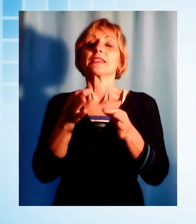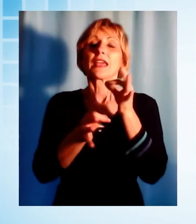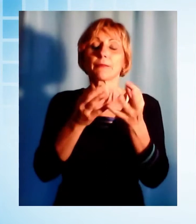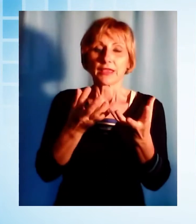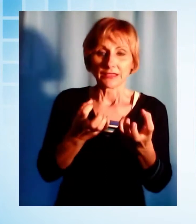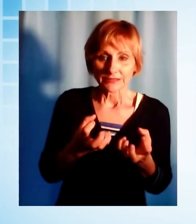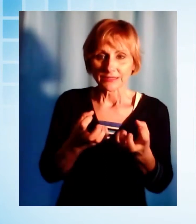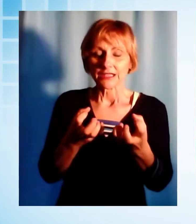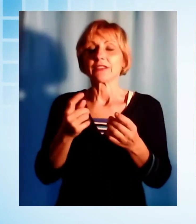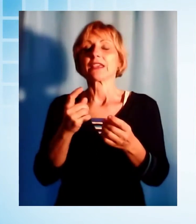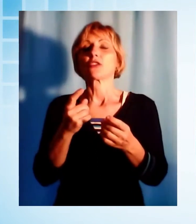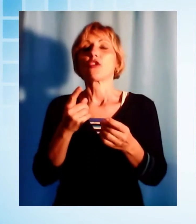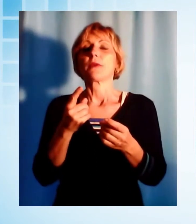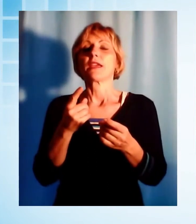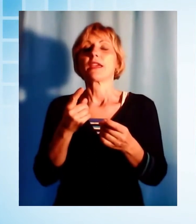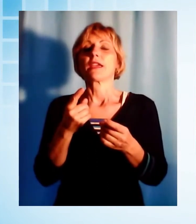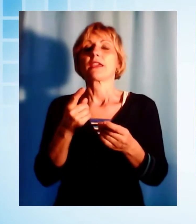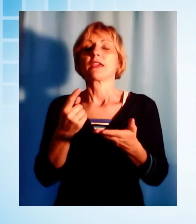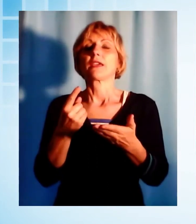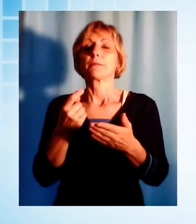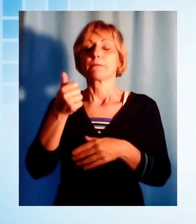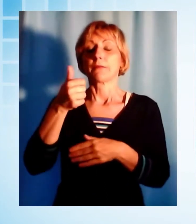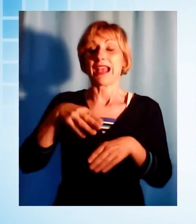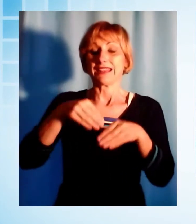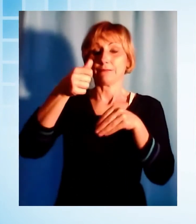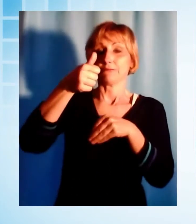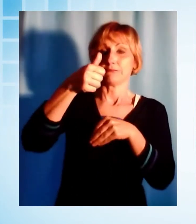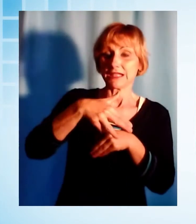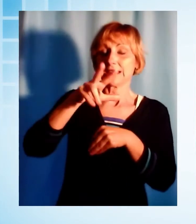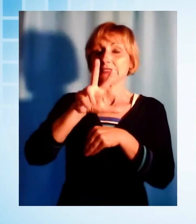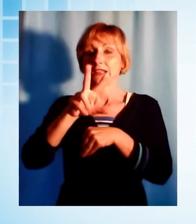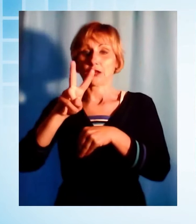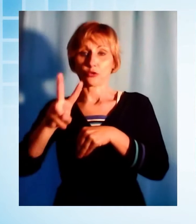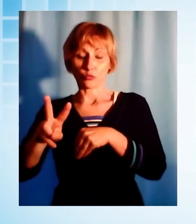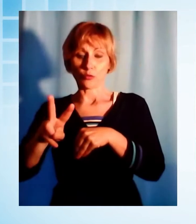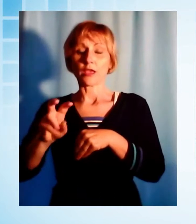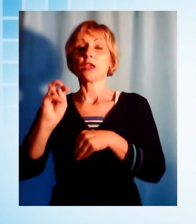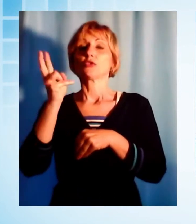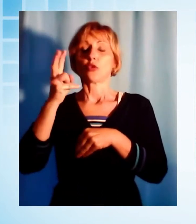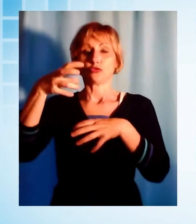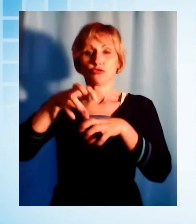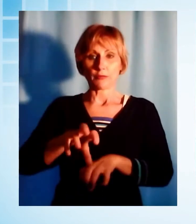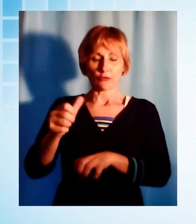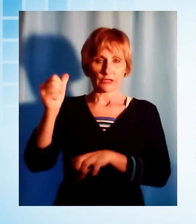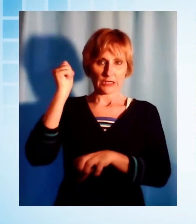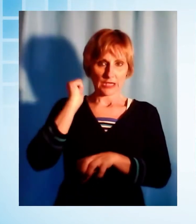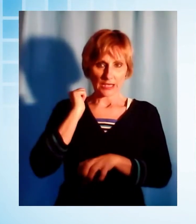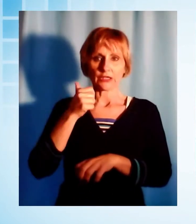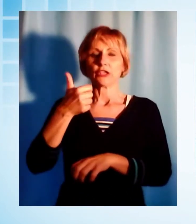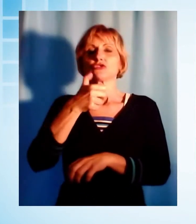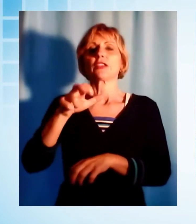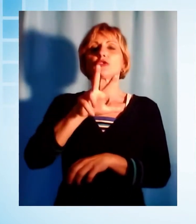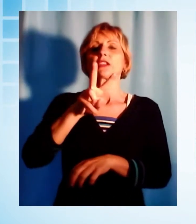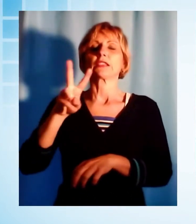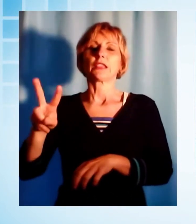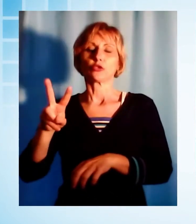in tutto erano 1.032, 12 in meno di ieri, di cui 182 in terapia intensiva, 10 in meno